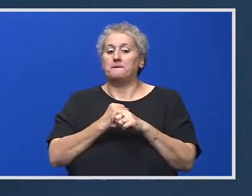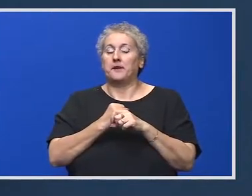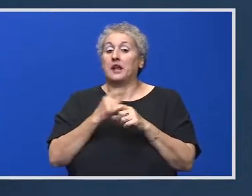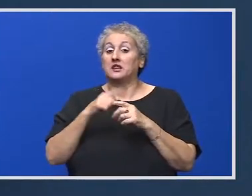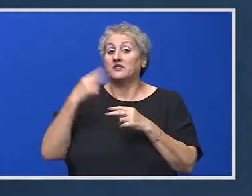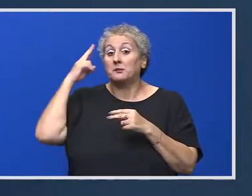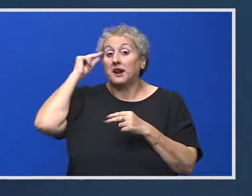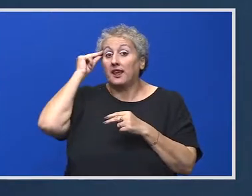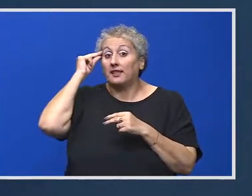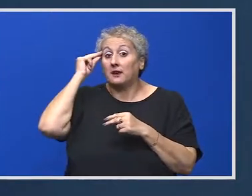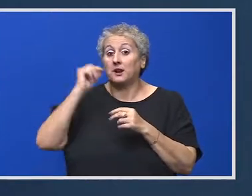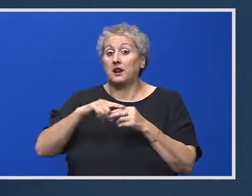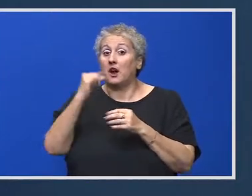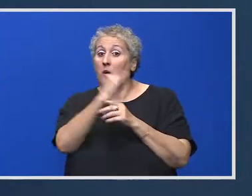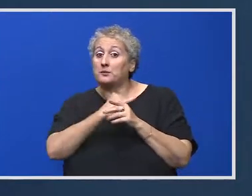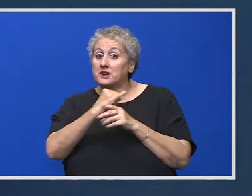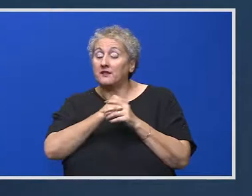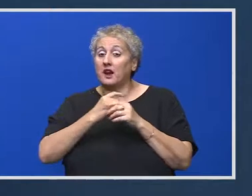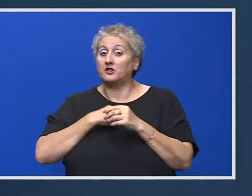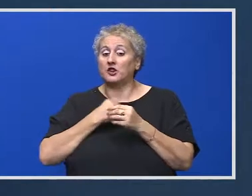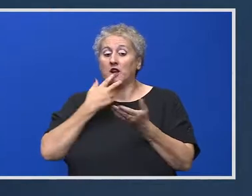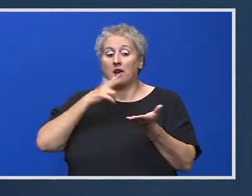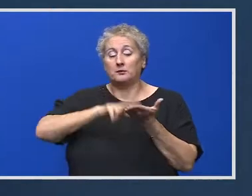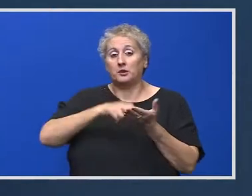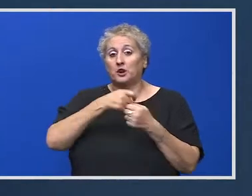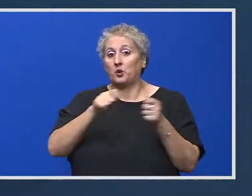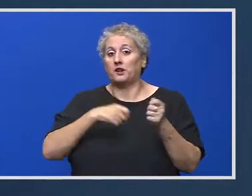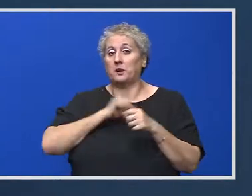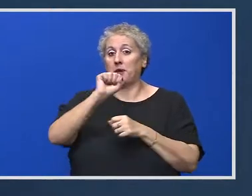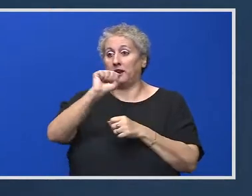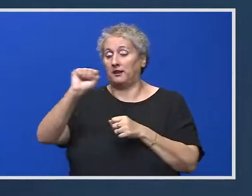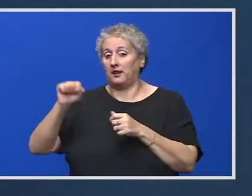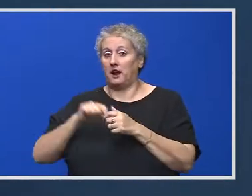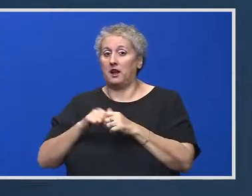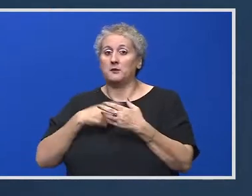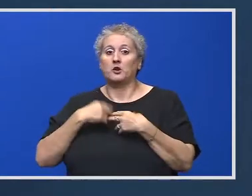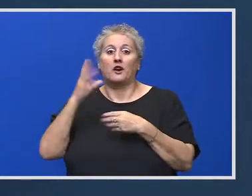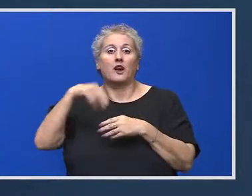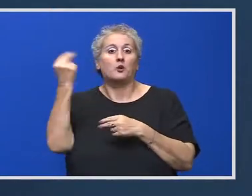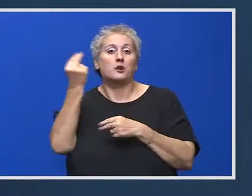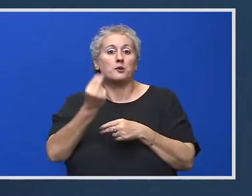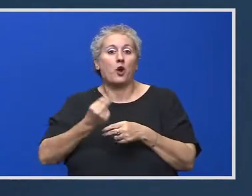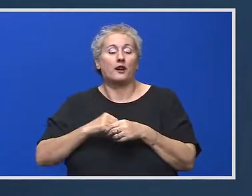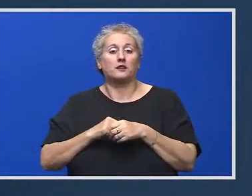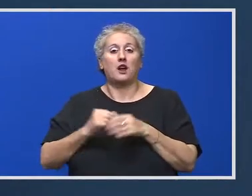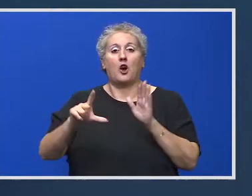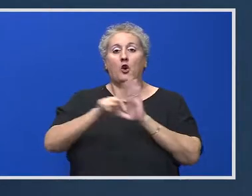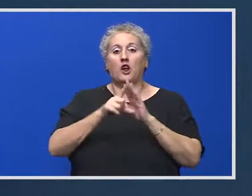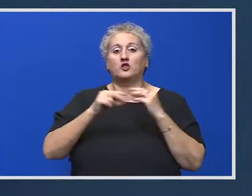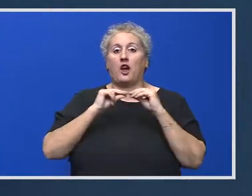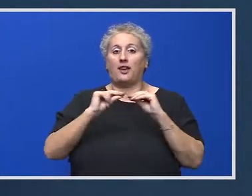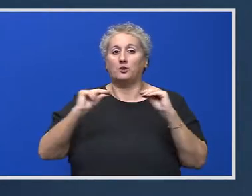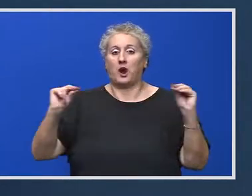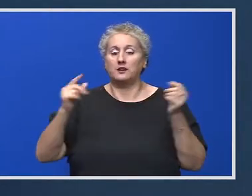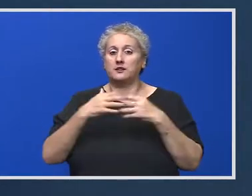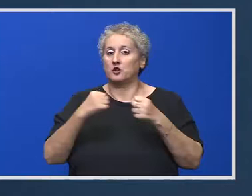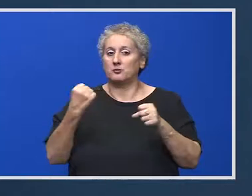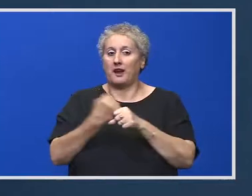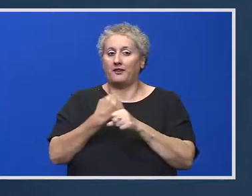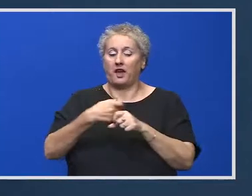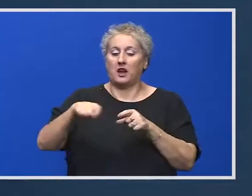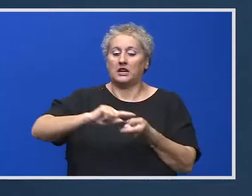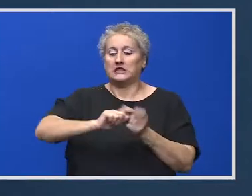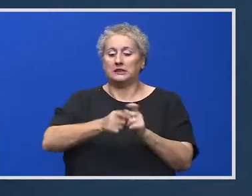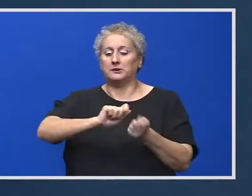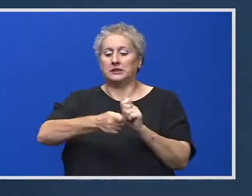permeabili la observații argumentate din partea tuturor pentru a avea un proiect o lege a educației care să nu mai fie